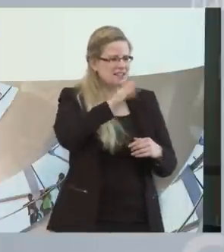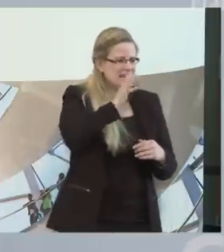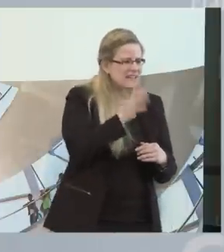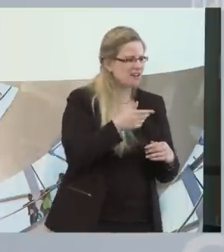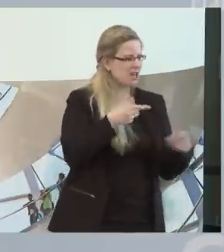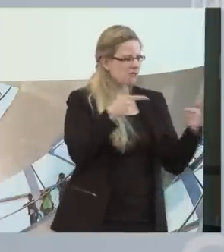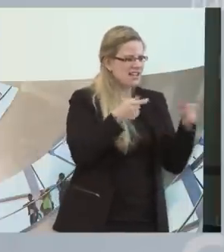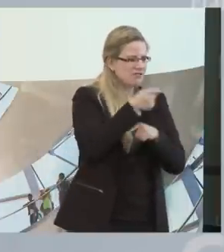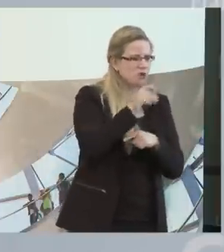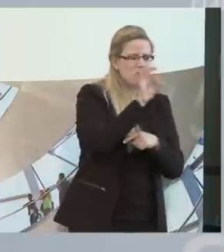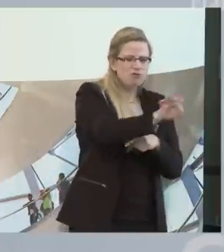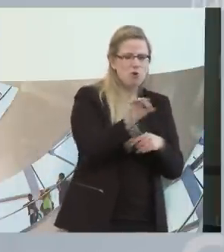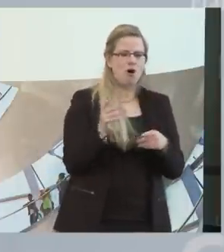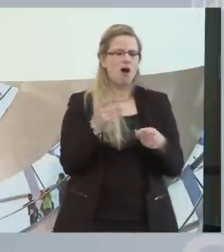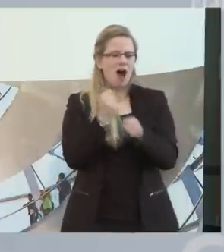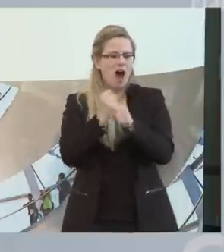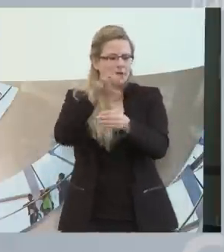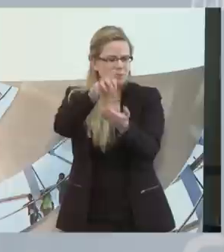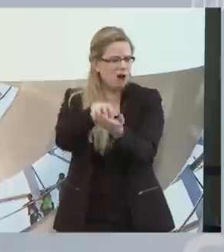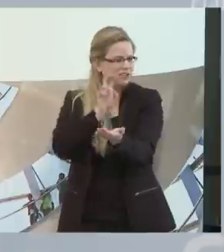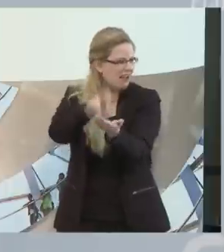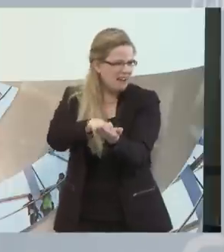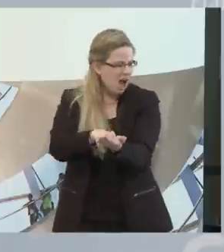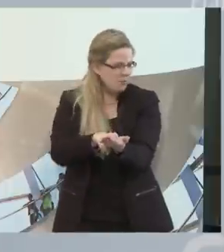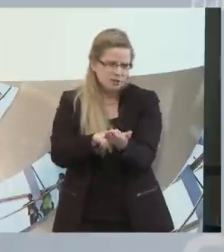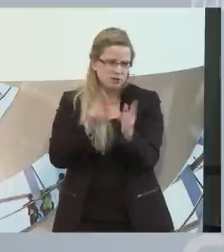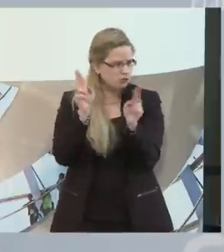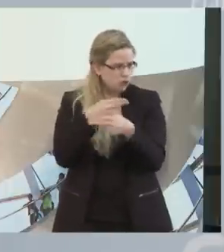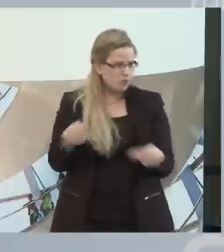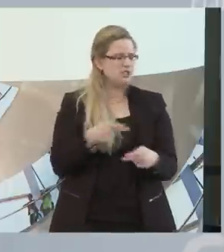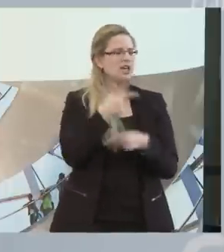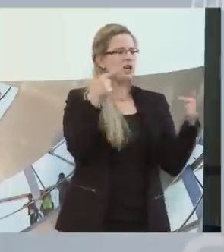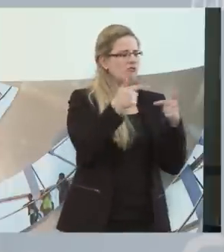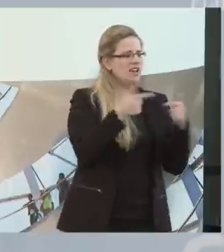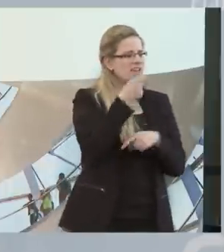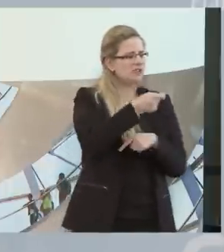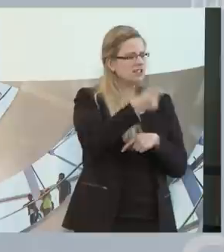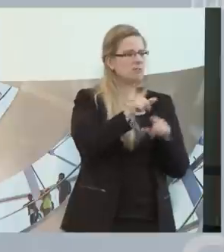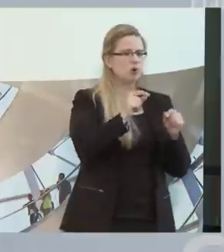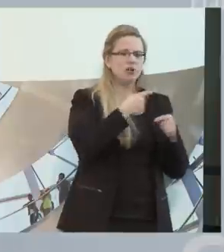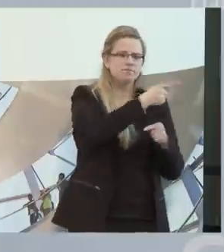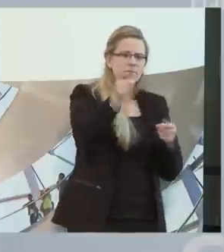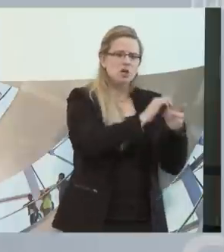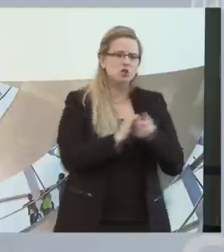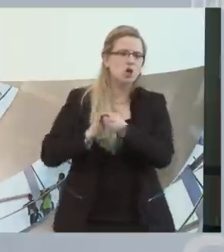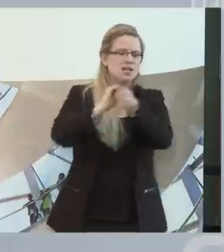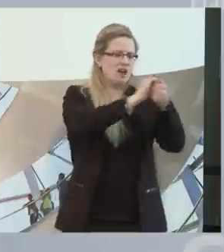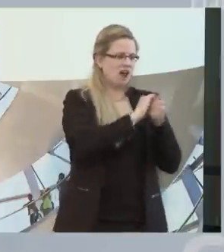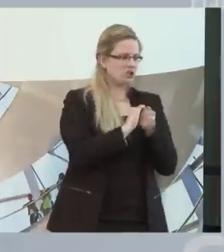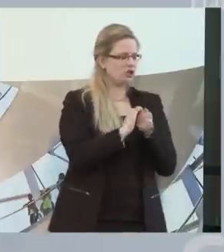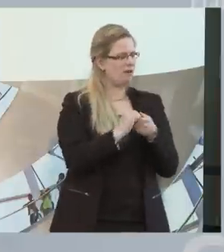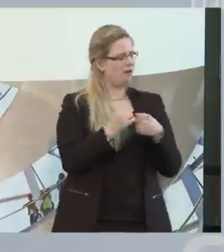Arbeitsmarkt, sondern Pflegeversicherung in einer ausschließlichen, solidarischen Absicherung in einer Teilhabe